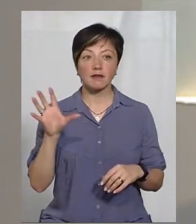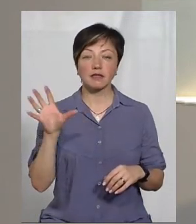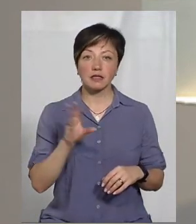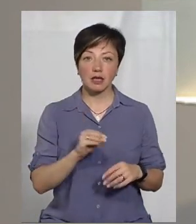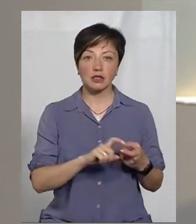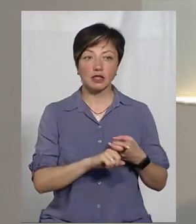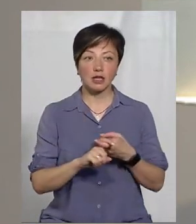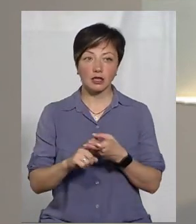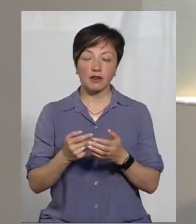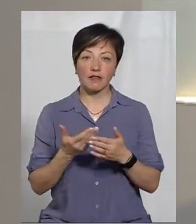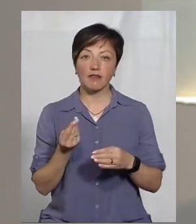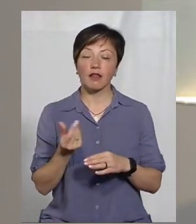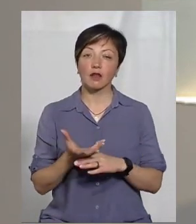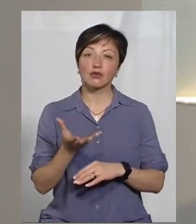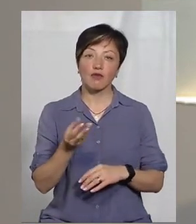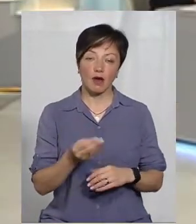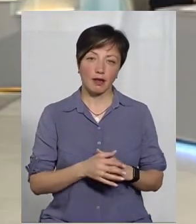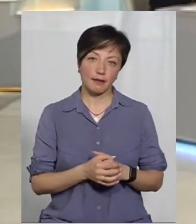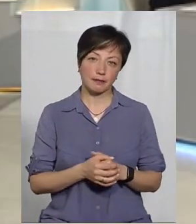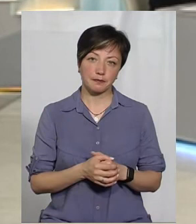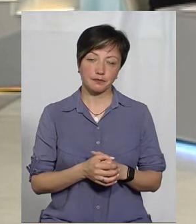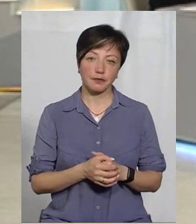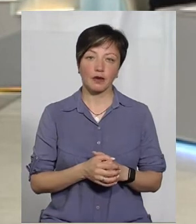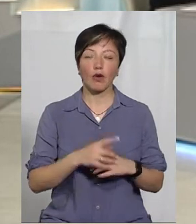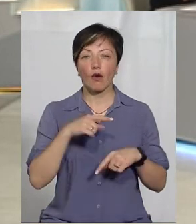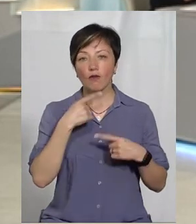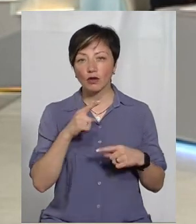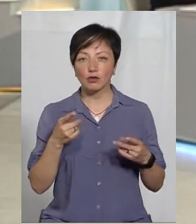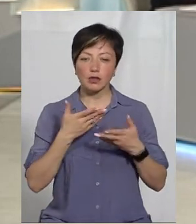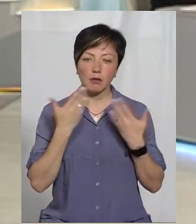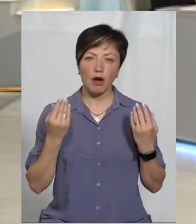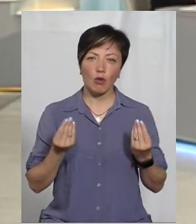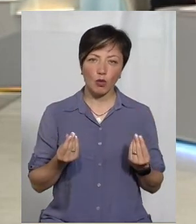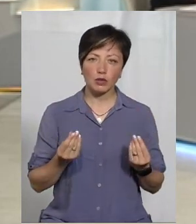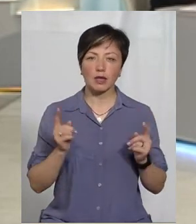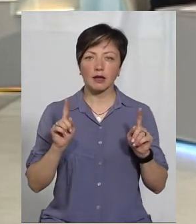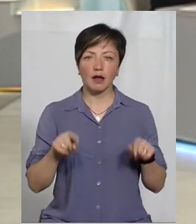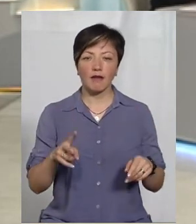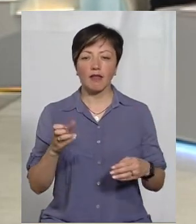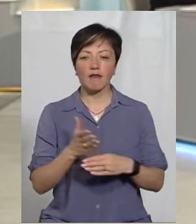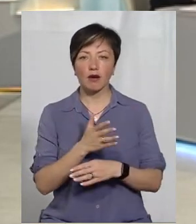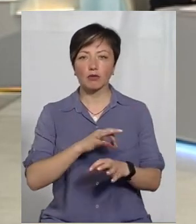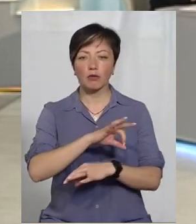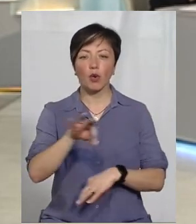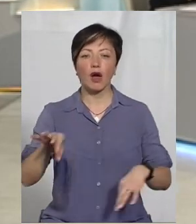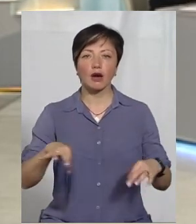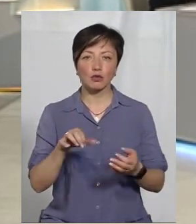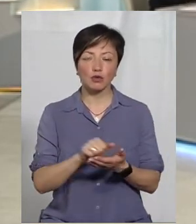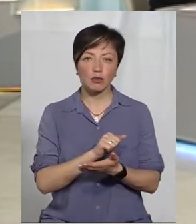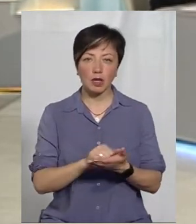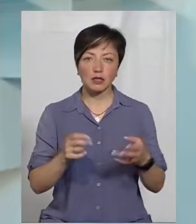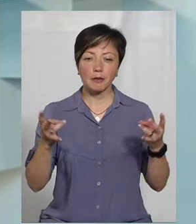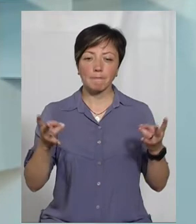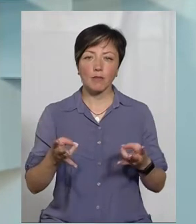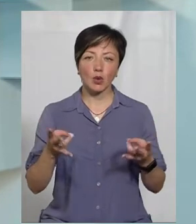залежить від фінансування. Говорили, що немає коштів, і навіть на виготовлення проєктної документації